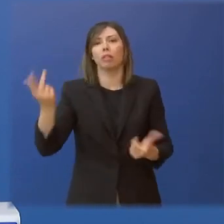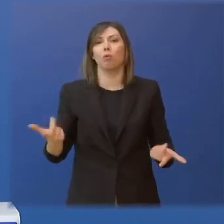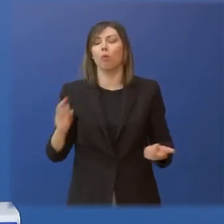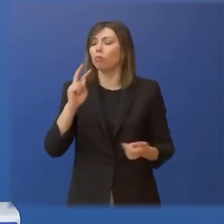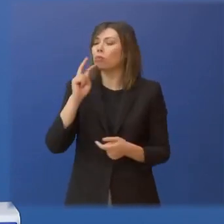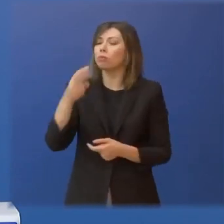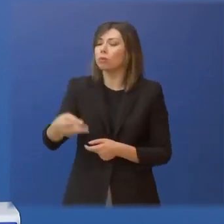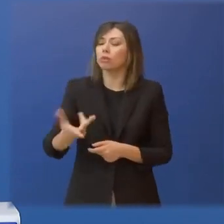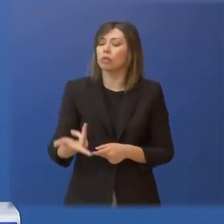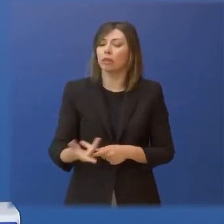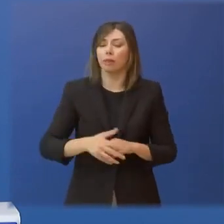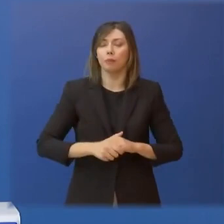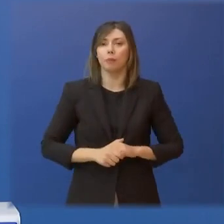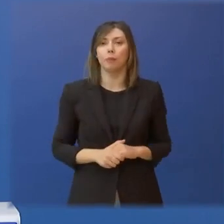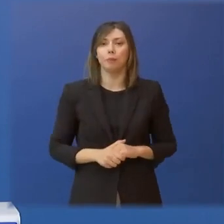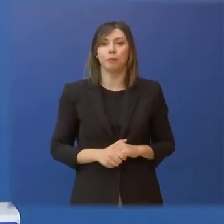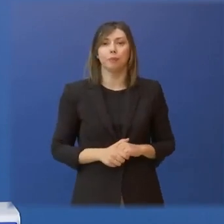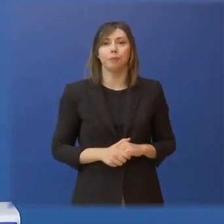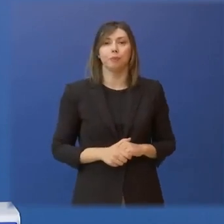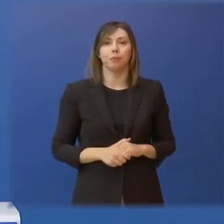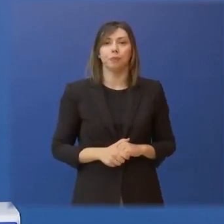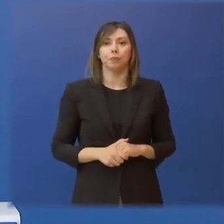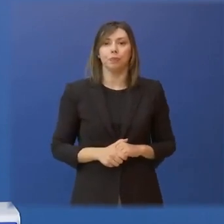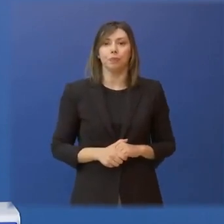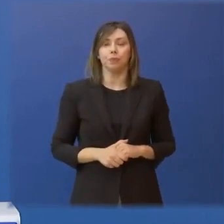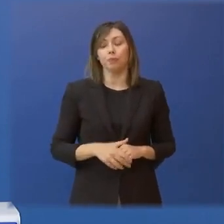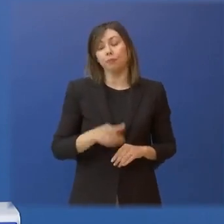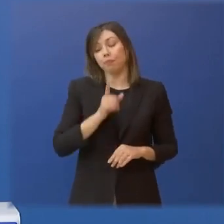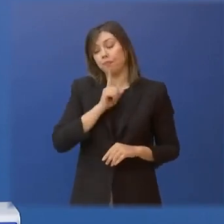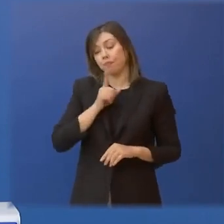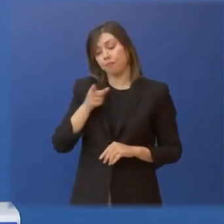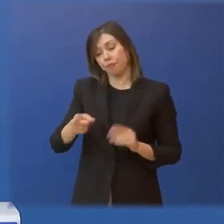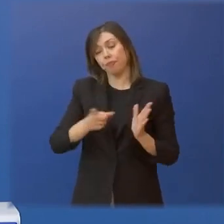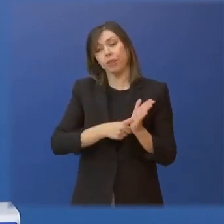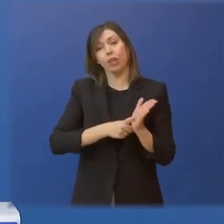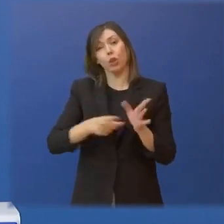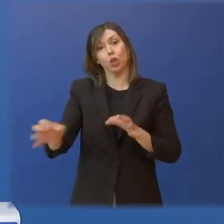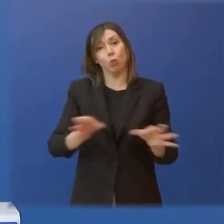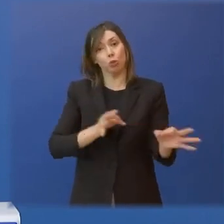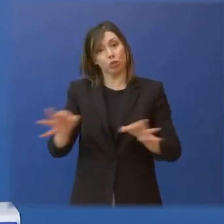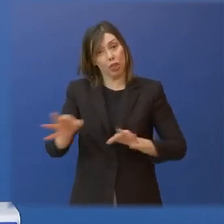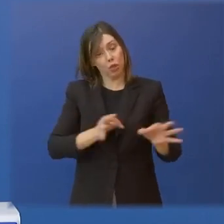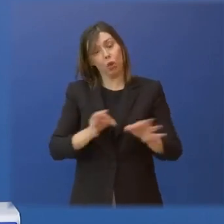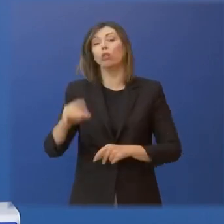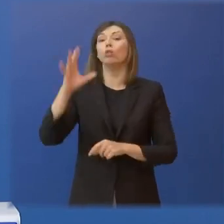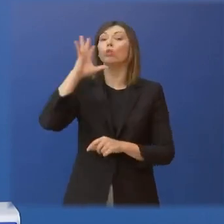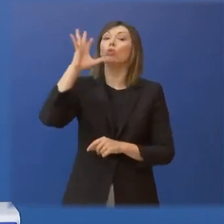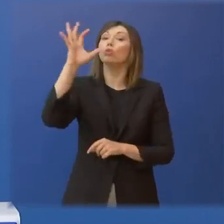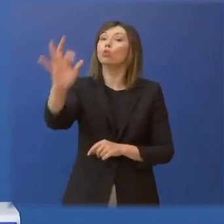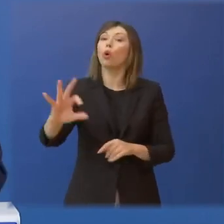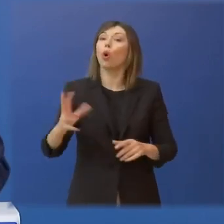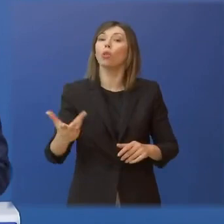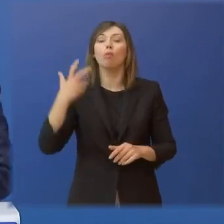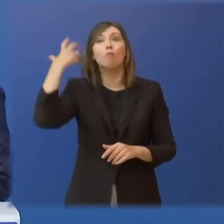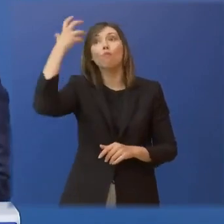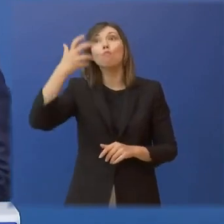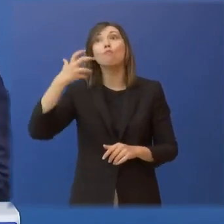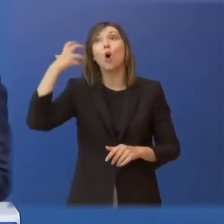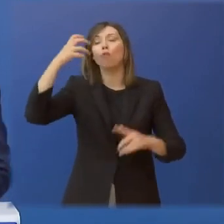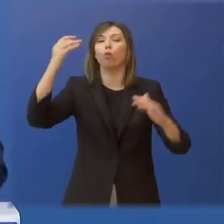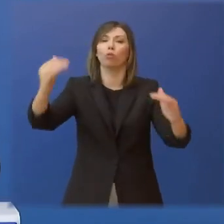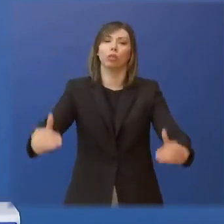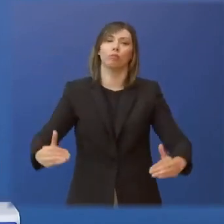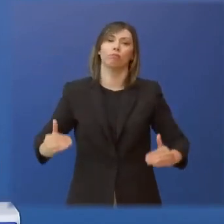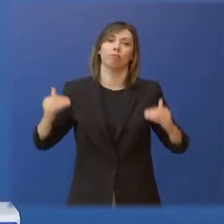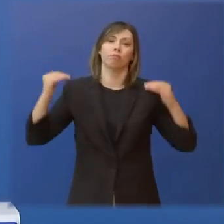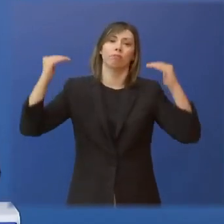Πρόκειται για ένα νομοσχέδιο το οποίο δημιουργεί προϋποθέσεις αναβάθμισης της μόρφωσης και της πολύ σημαντικής δουλειάς